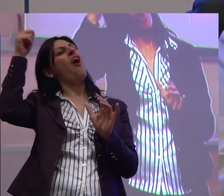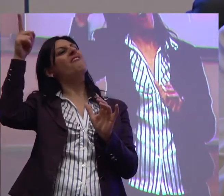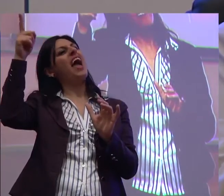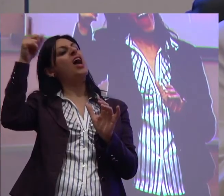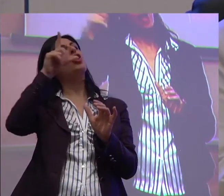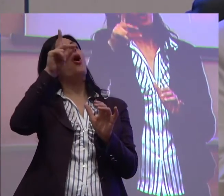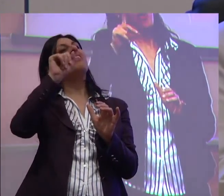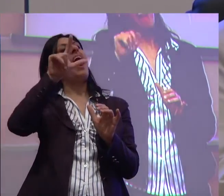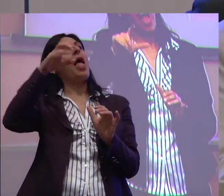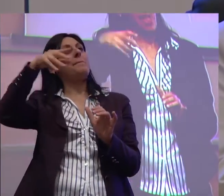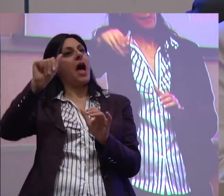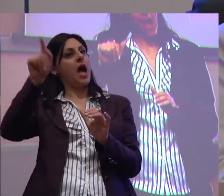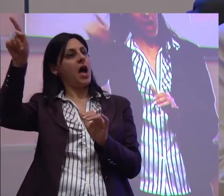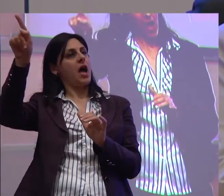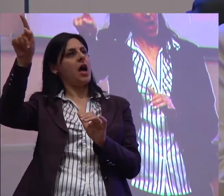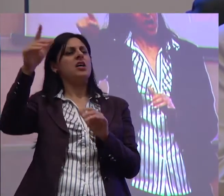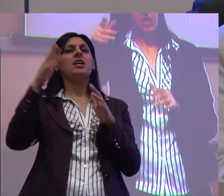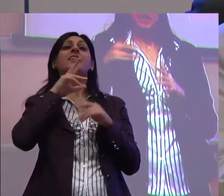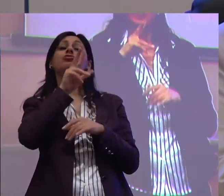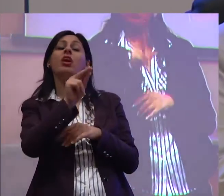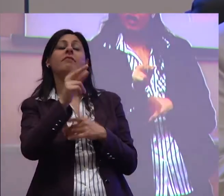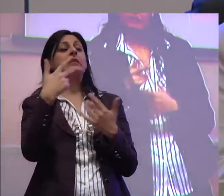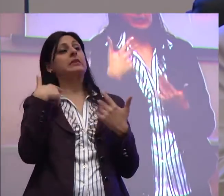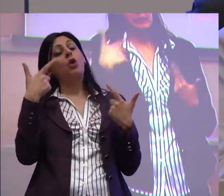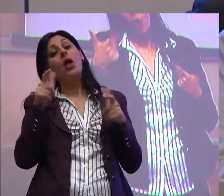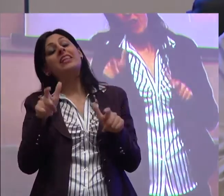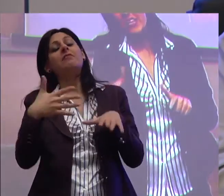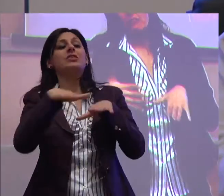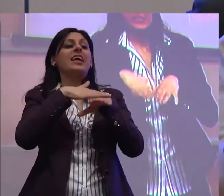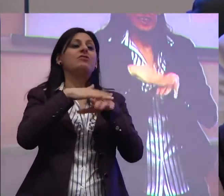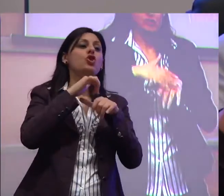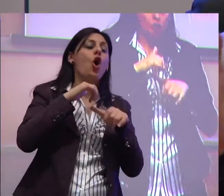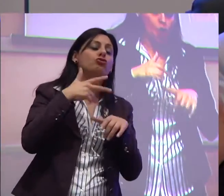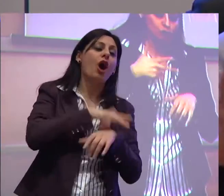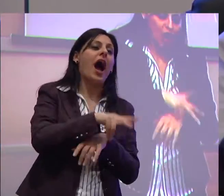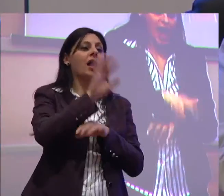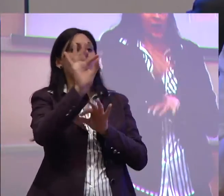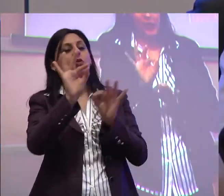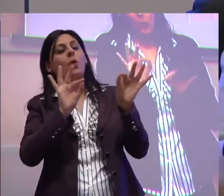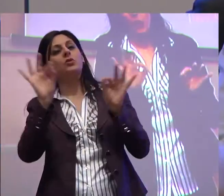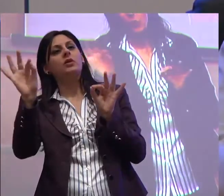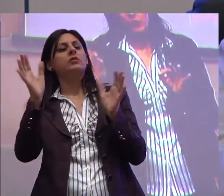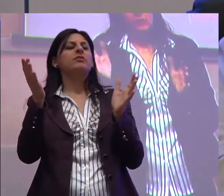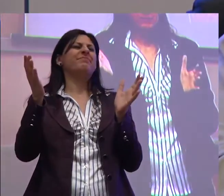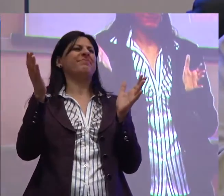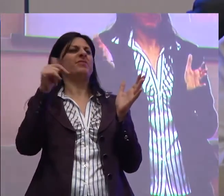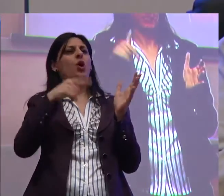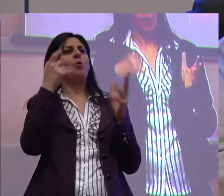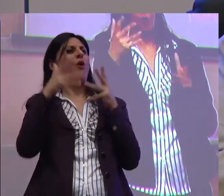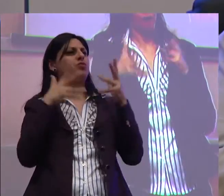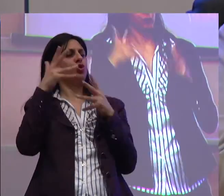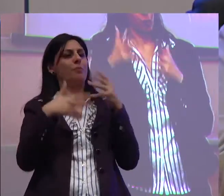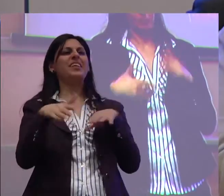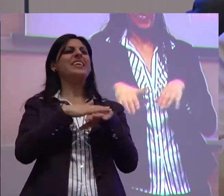'Alema, e quindi si portava l'esempio perché? E i servizi sociali. Allora, qui c'è una grossa confusione. Il